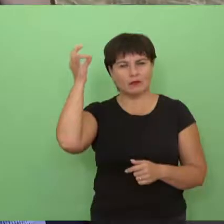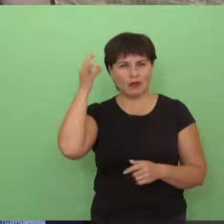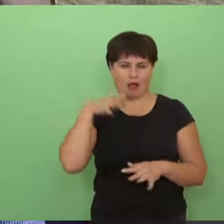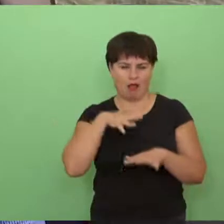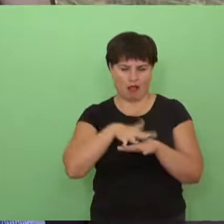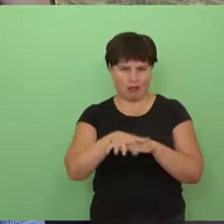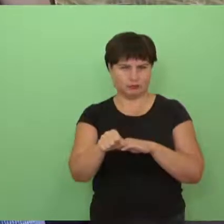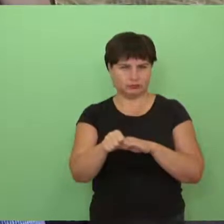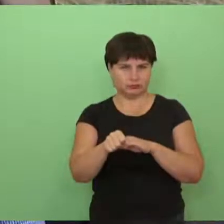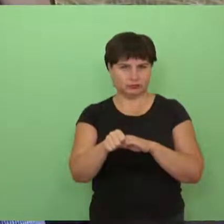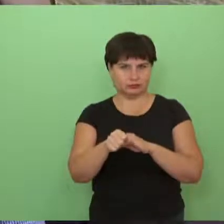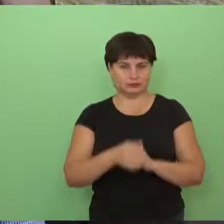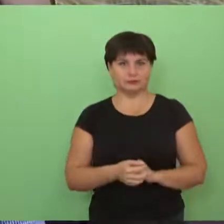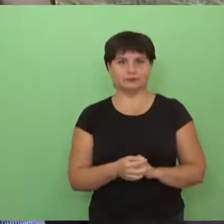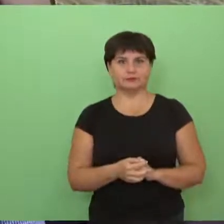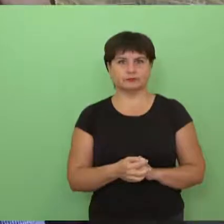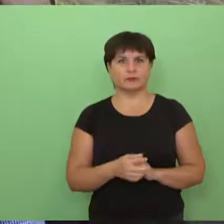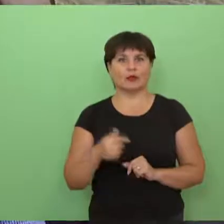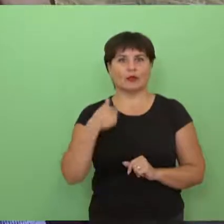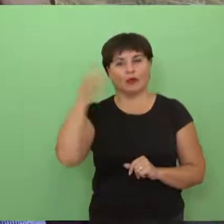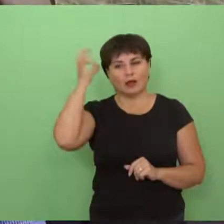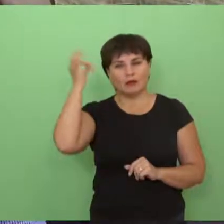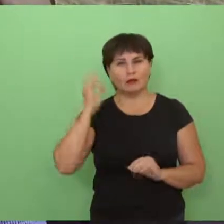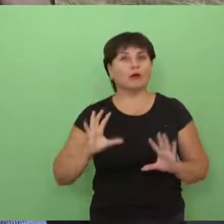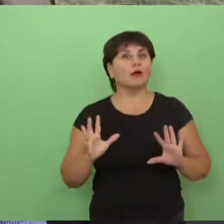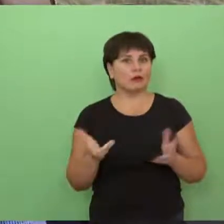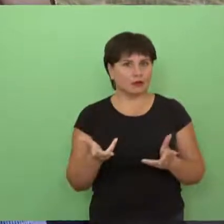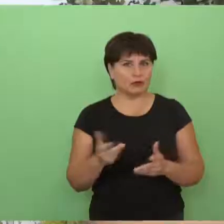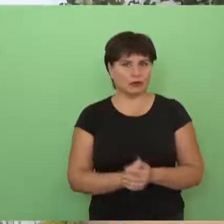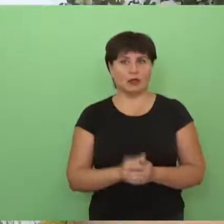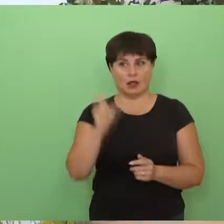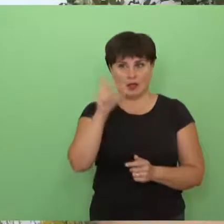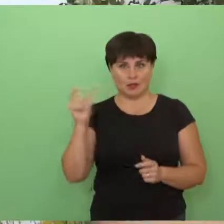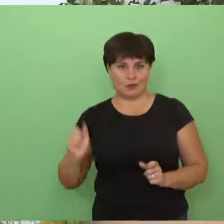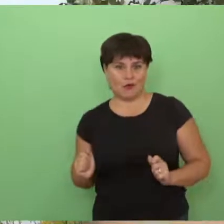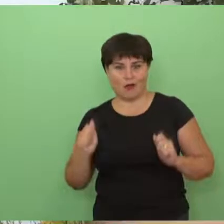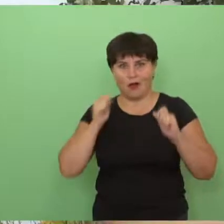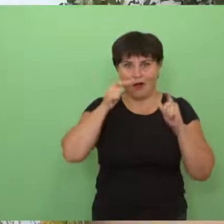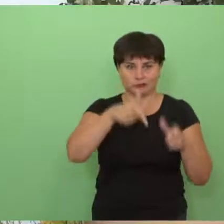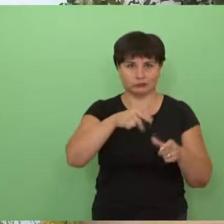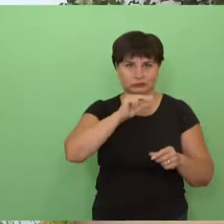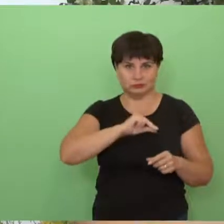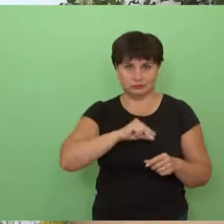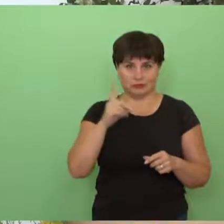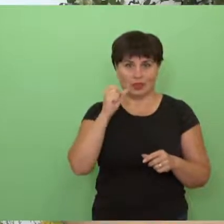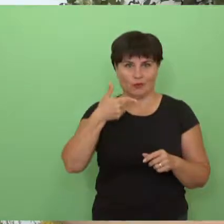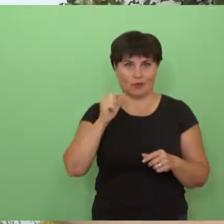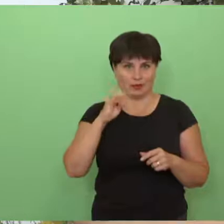O ta svajonė buvo, kad atėjo dirbti daumantus, žmonės dirbtų ilgai, ilgai ir džiaugtųsi